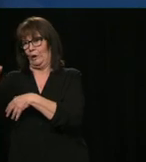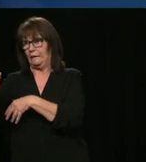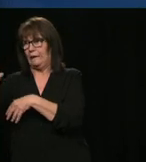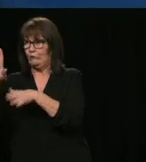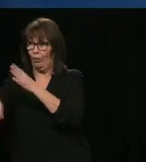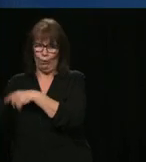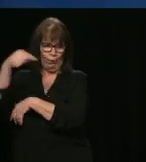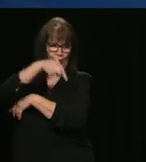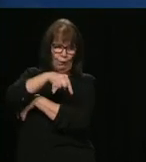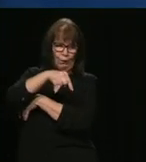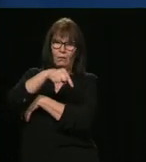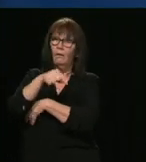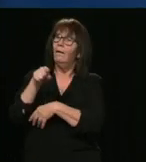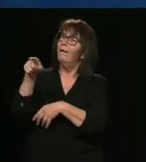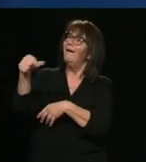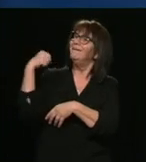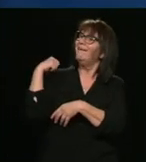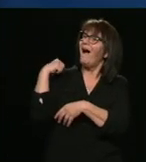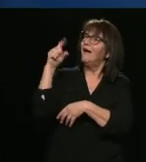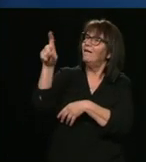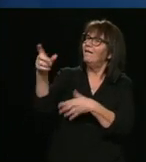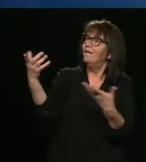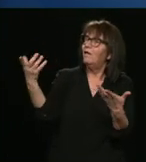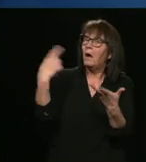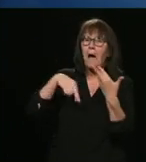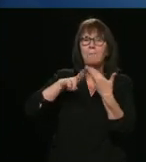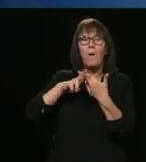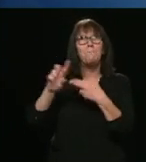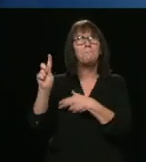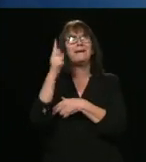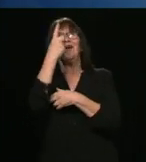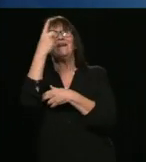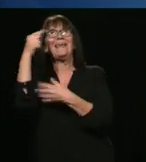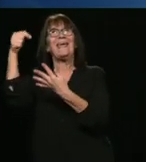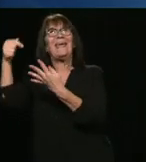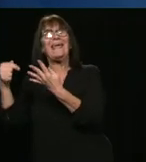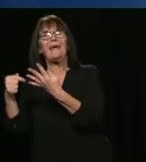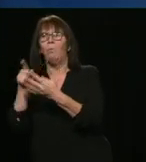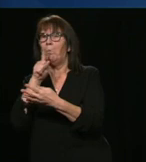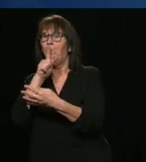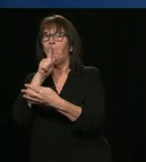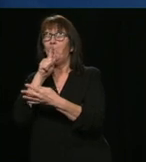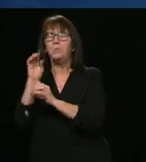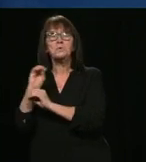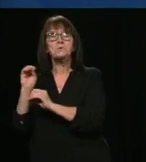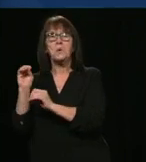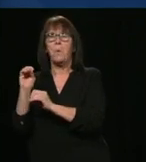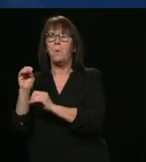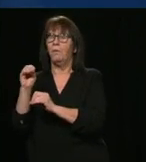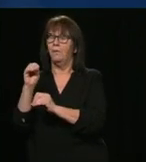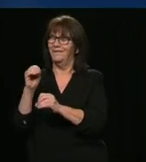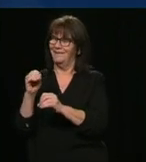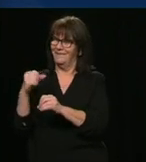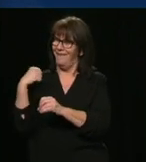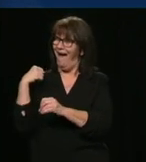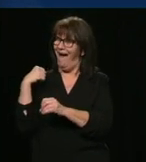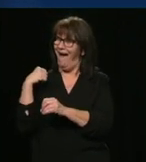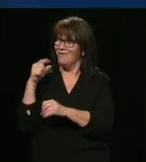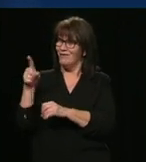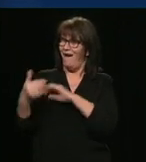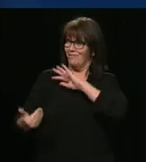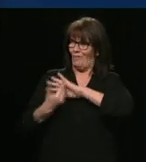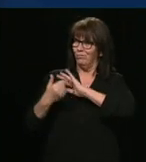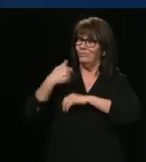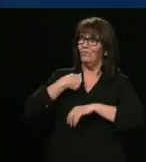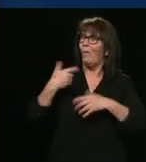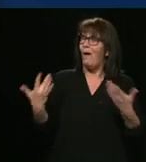ses priorités, le premier ministre a contre-attaqué. Il a parlé de mon compte Twitter, tout en disant sur le fond de ma